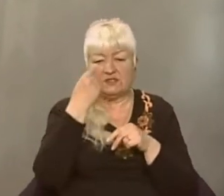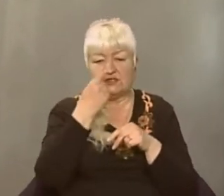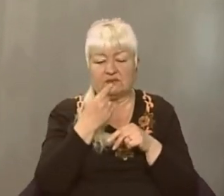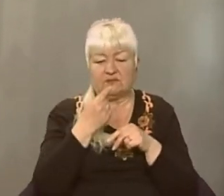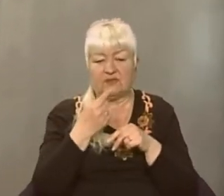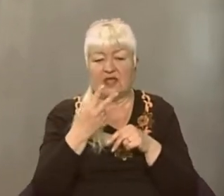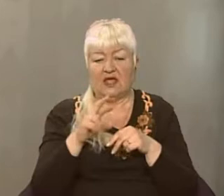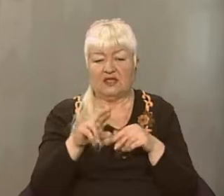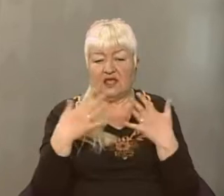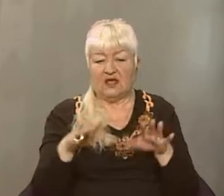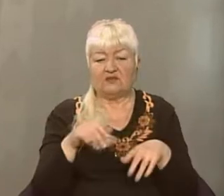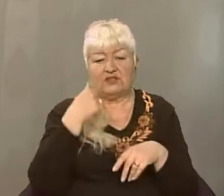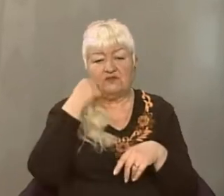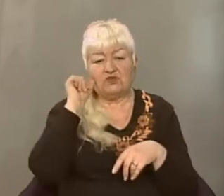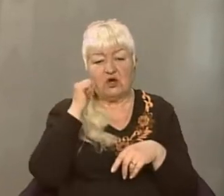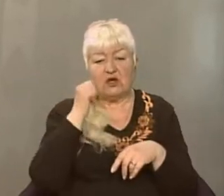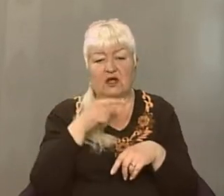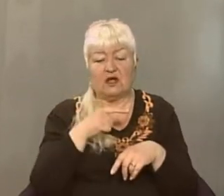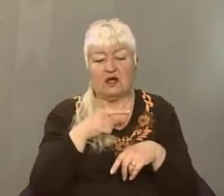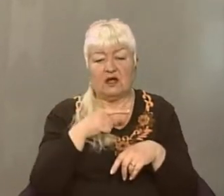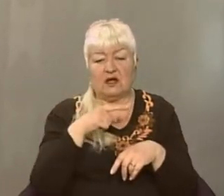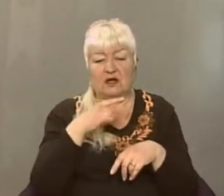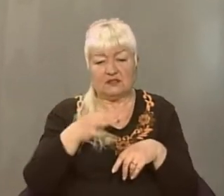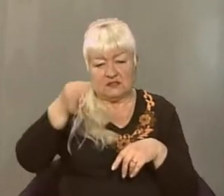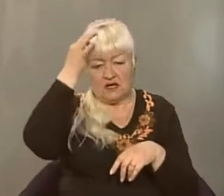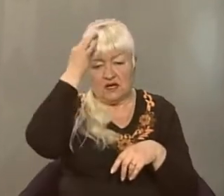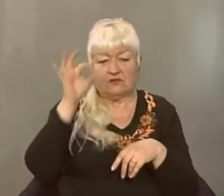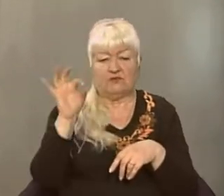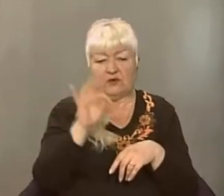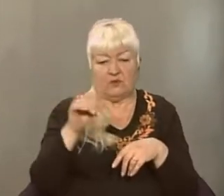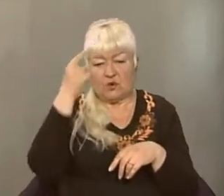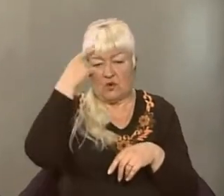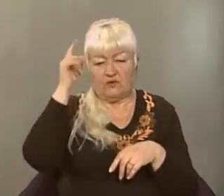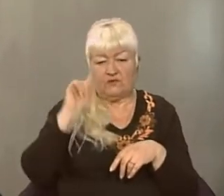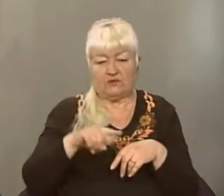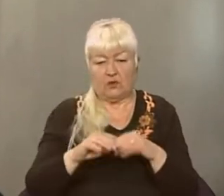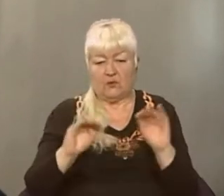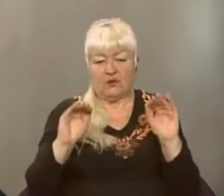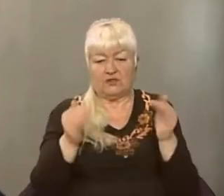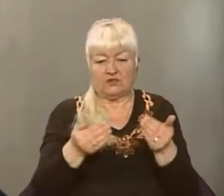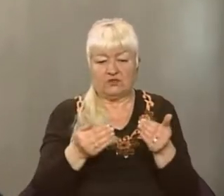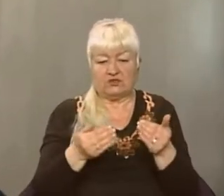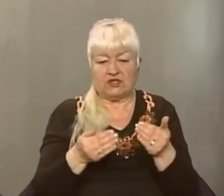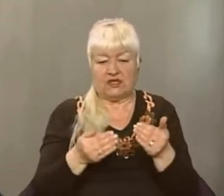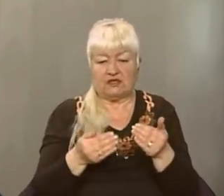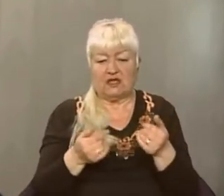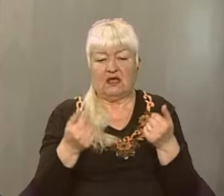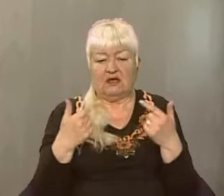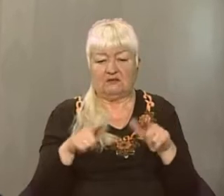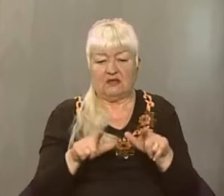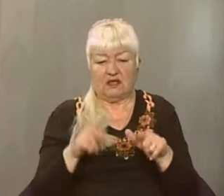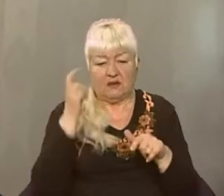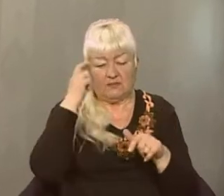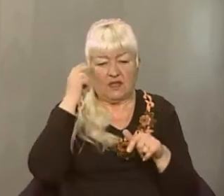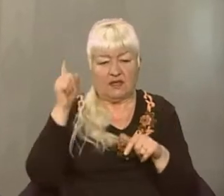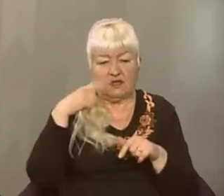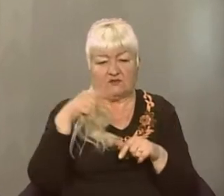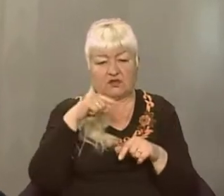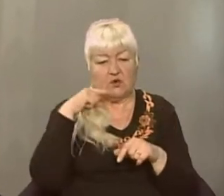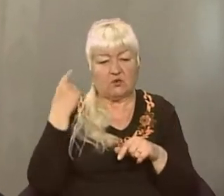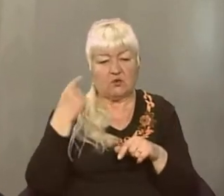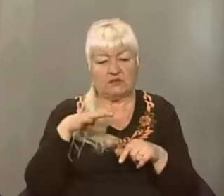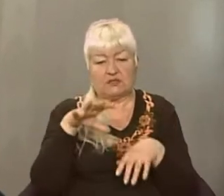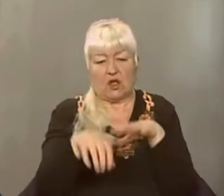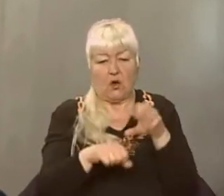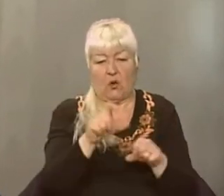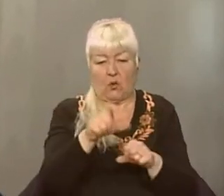І я вже вчора казав, згадував, точніше, про відомий сюжет CNN, де на Київщині російські